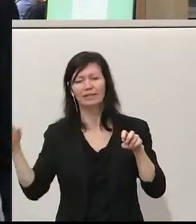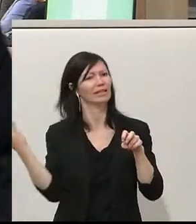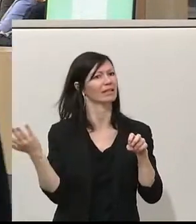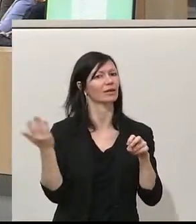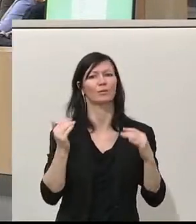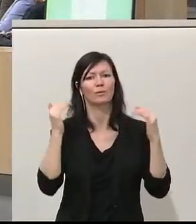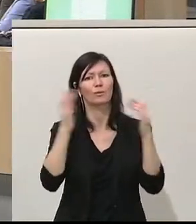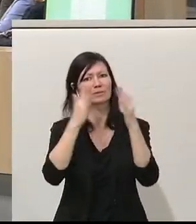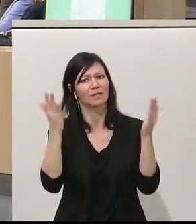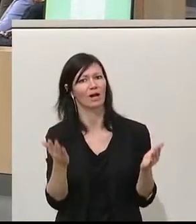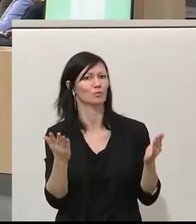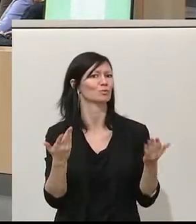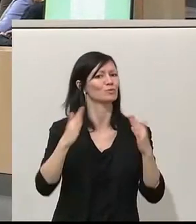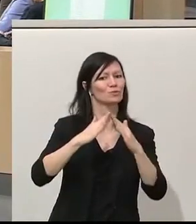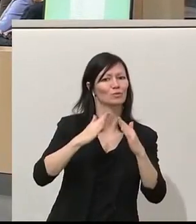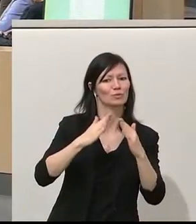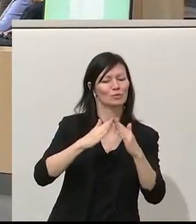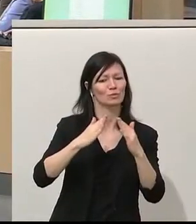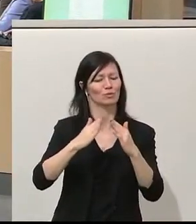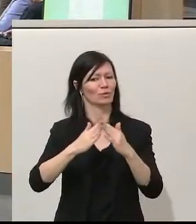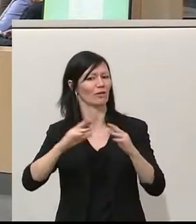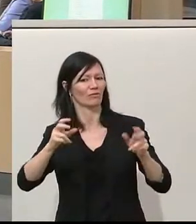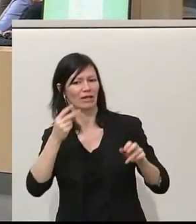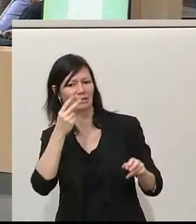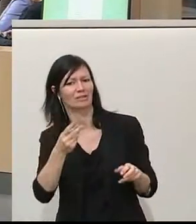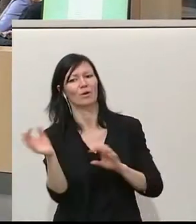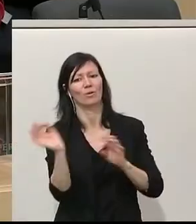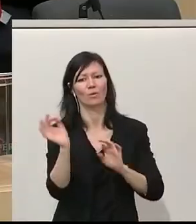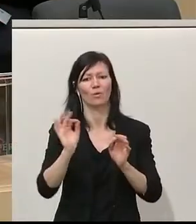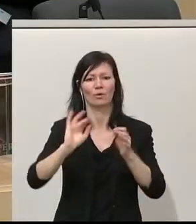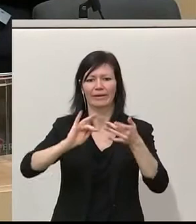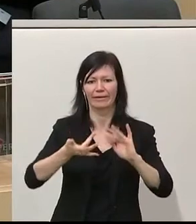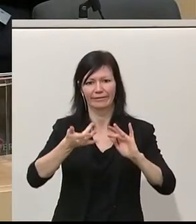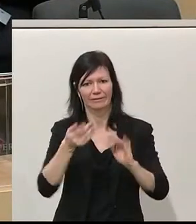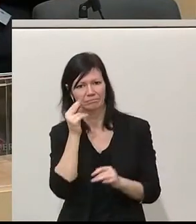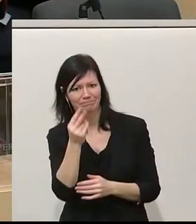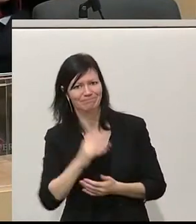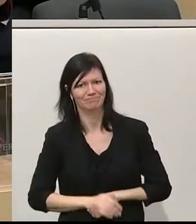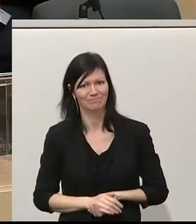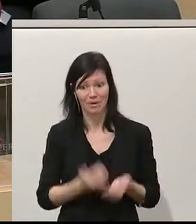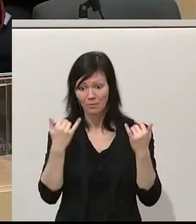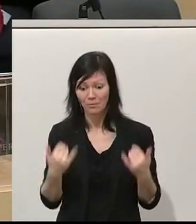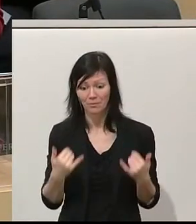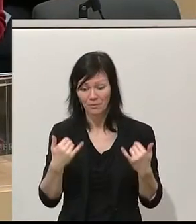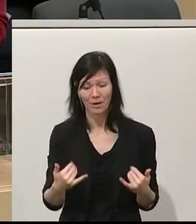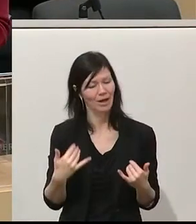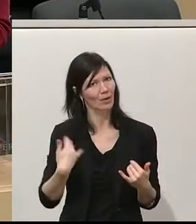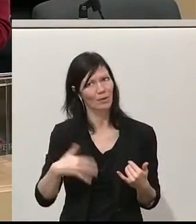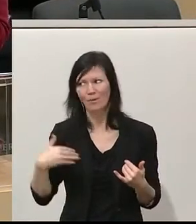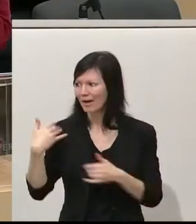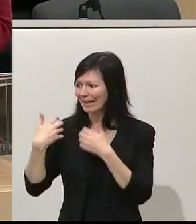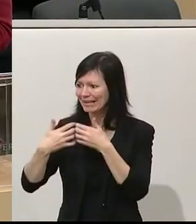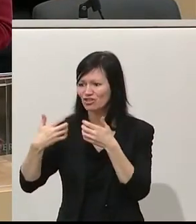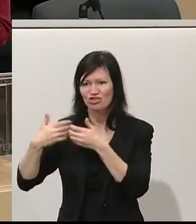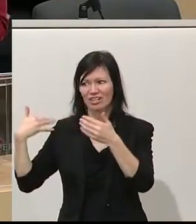zu Hause vor den Fernsehschirmen beziehungsweise im Livestream. Heute ist ein historischer Tag. Es wurde zitiert,